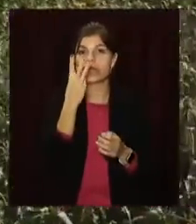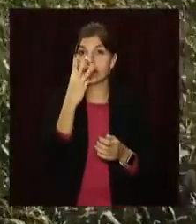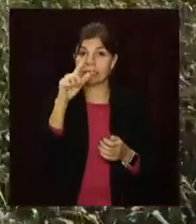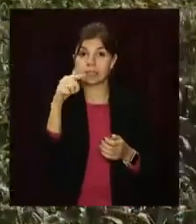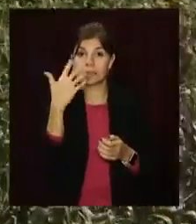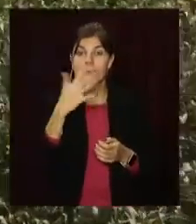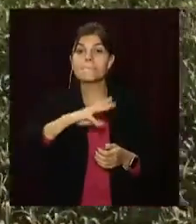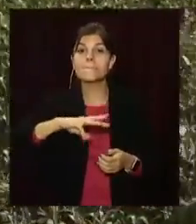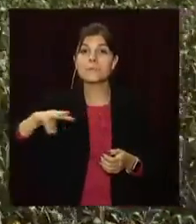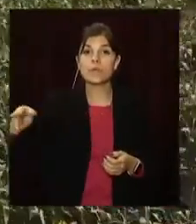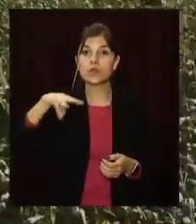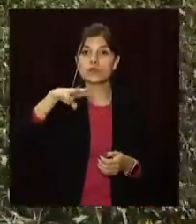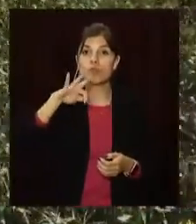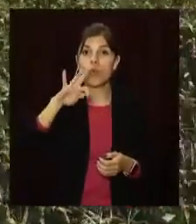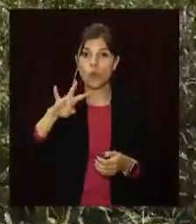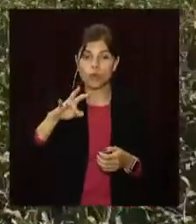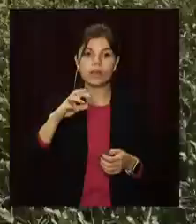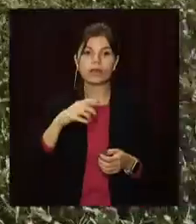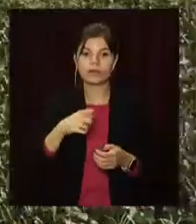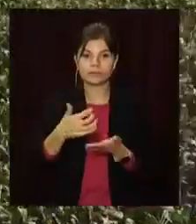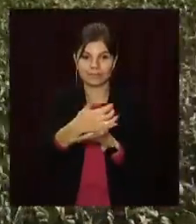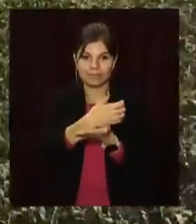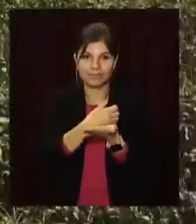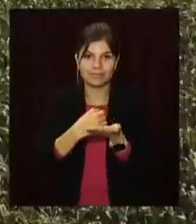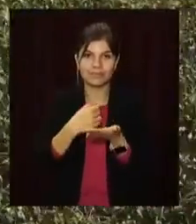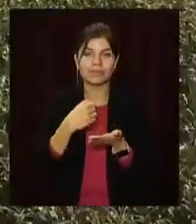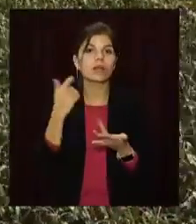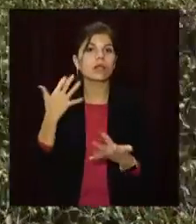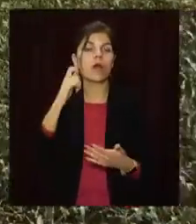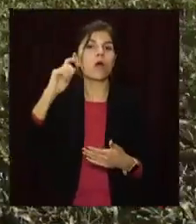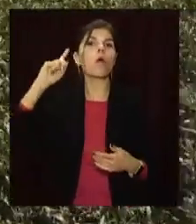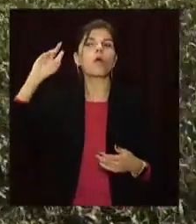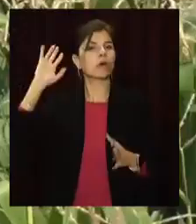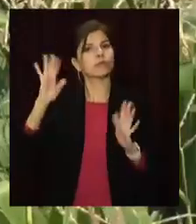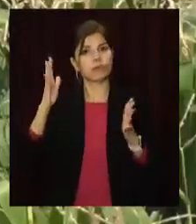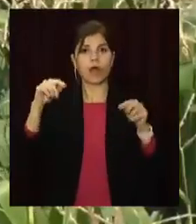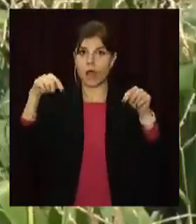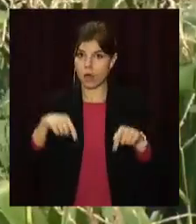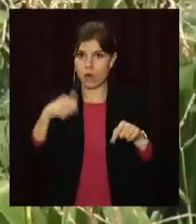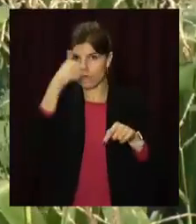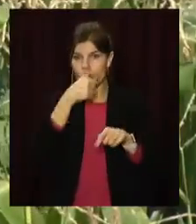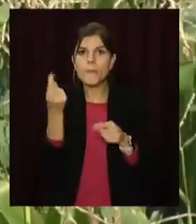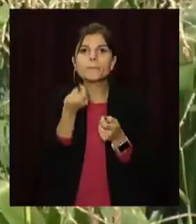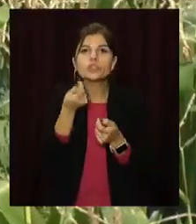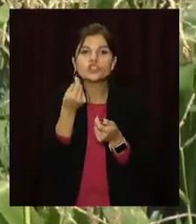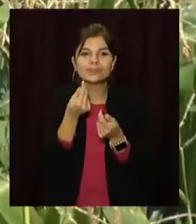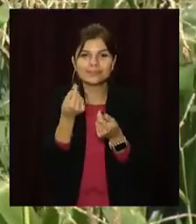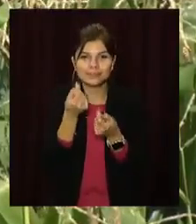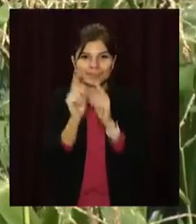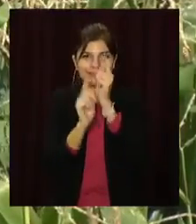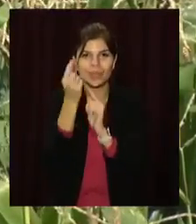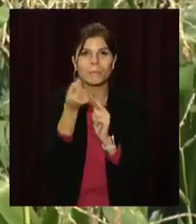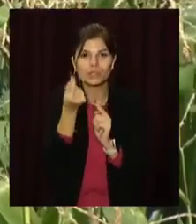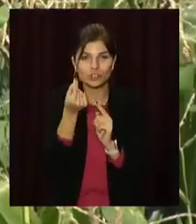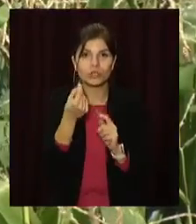ранніх зернових. Це майже на чверть більше, ніж за останні кілька років. Тож очікувати здорожчання хліба не варто, кажуть чиновники.